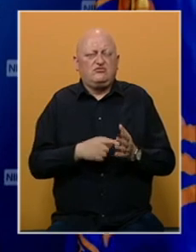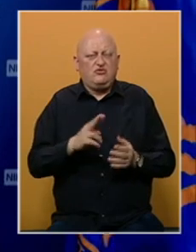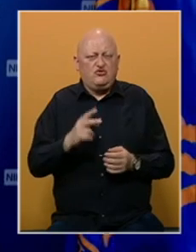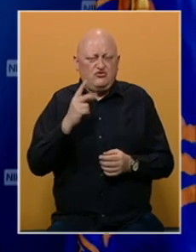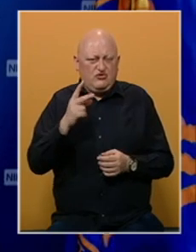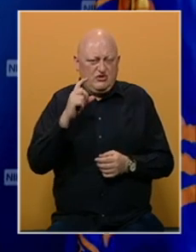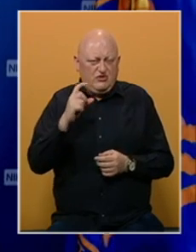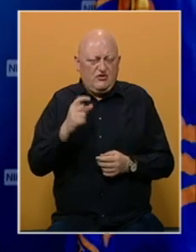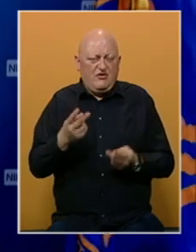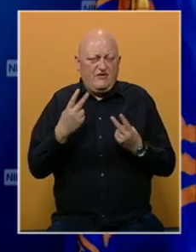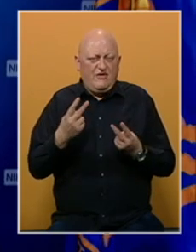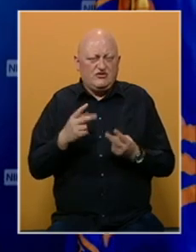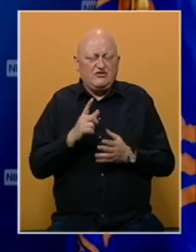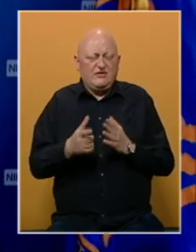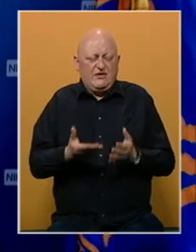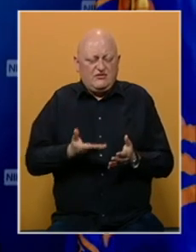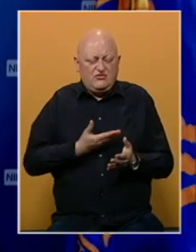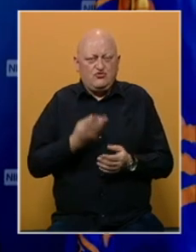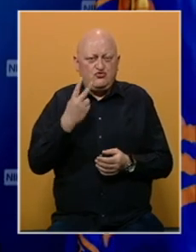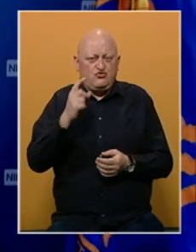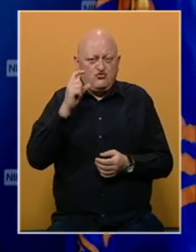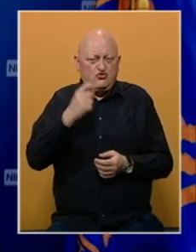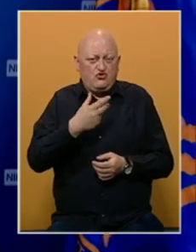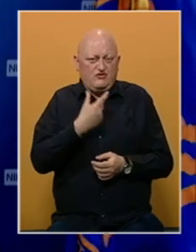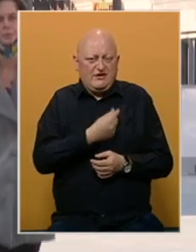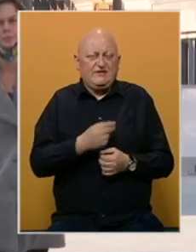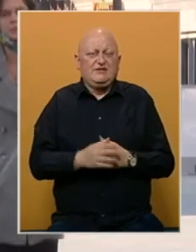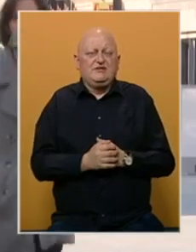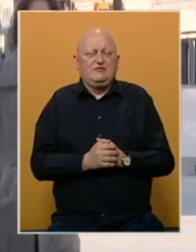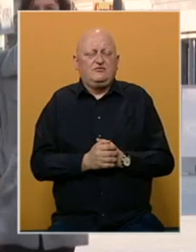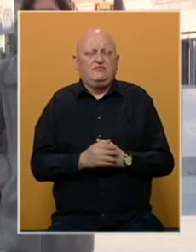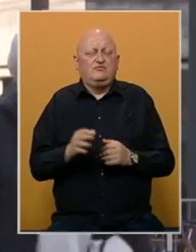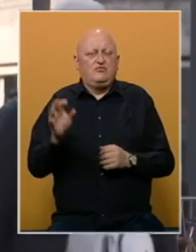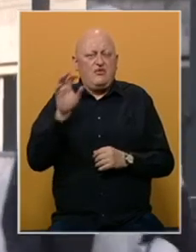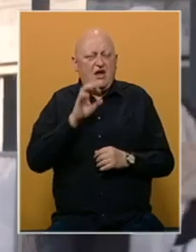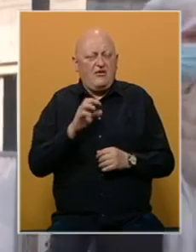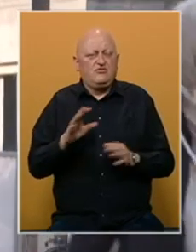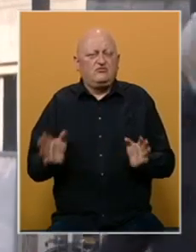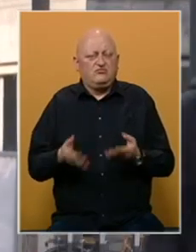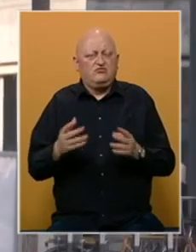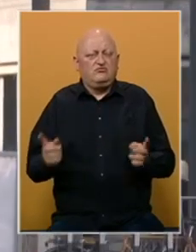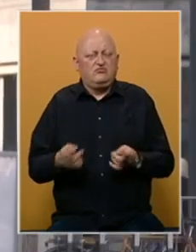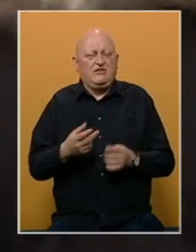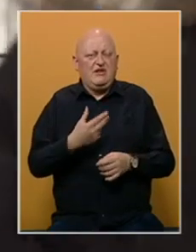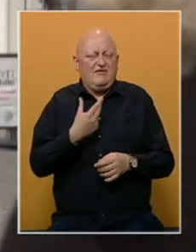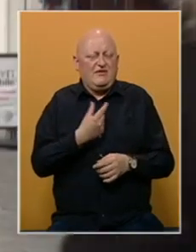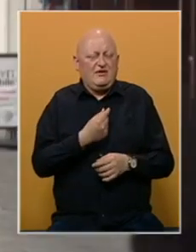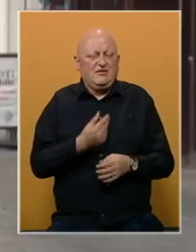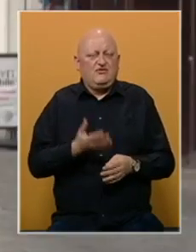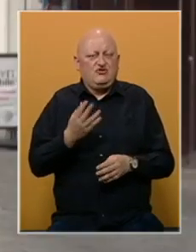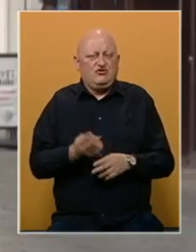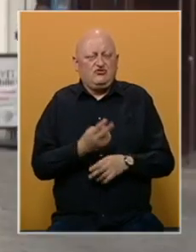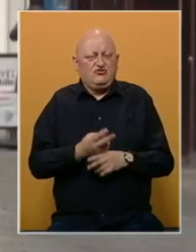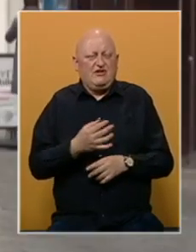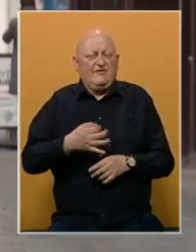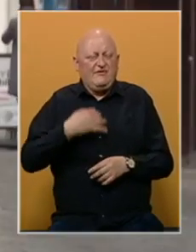doze. Važno je da ljudi na vrijeme dobiju drugu dozu vakcine. I u Evropi se ubrzavaju kampanje vakcinacije. Više zemalja